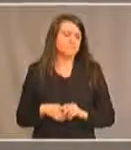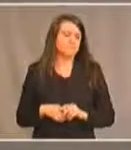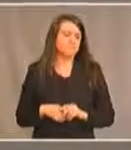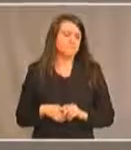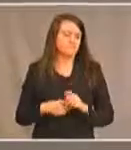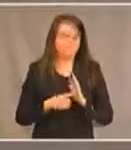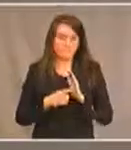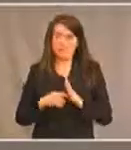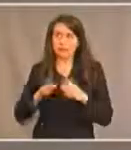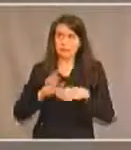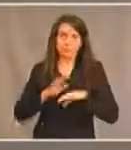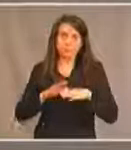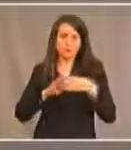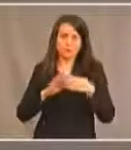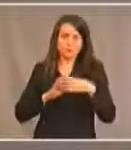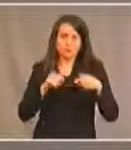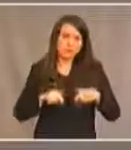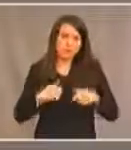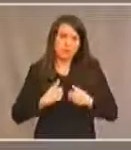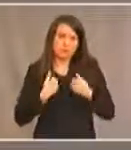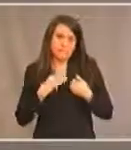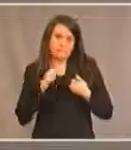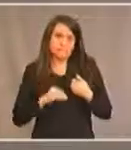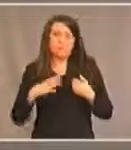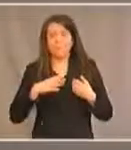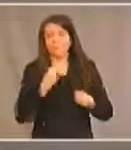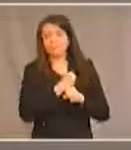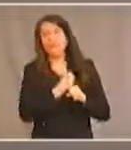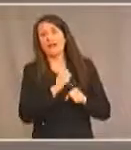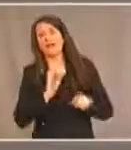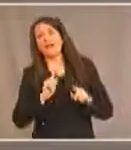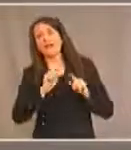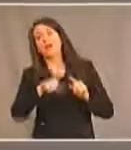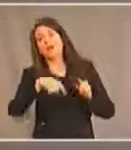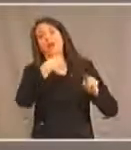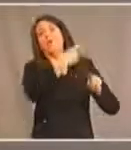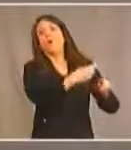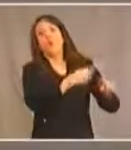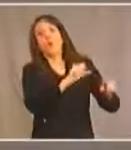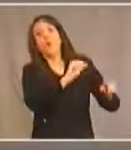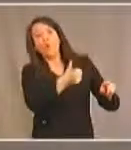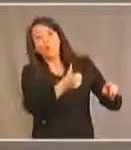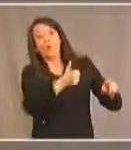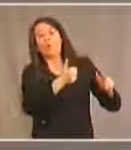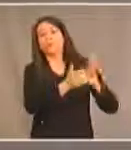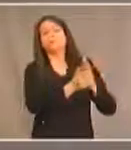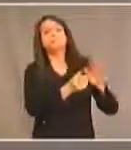lié à la communauté où je vis à Ottawa et moi, je travaille de l'autre côté de la rivière dans une autre zone de compétence à Gatineau au Québec.